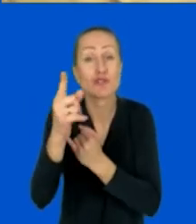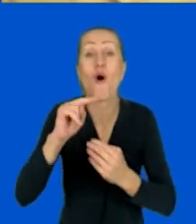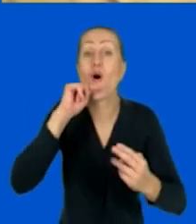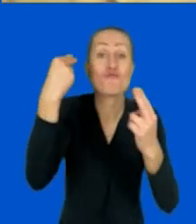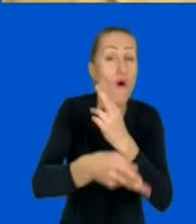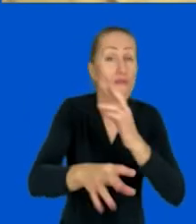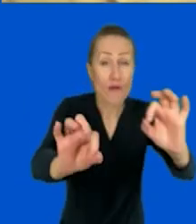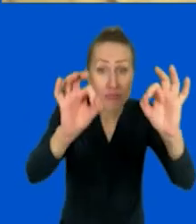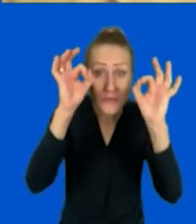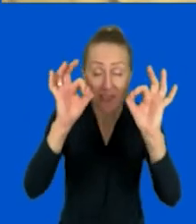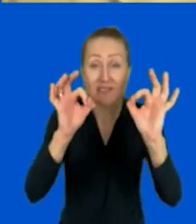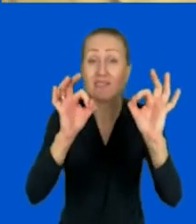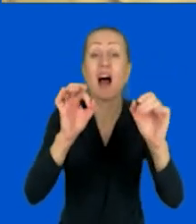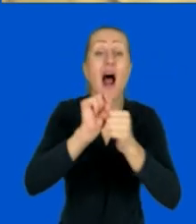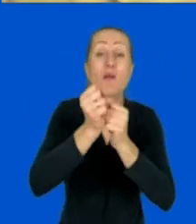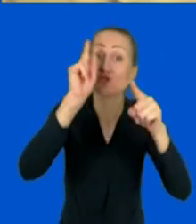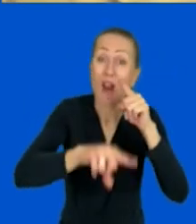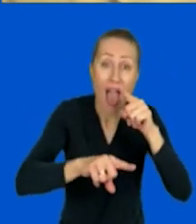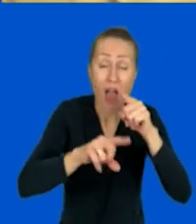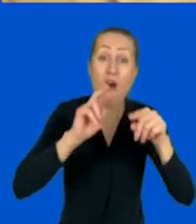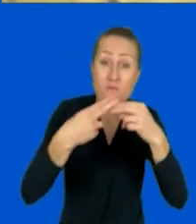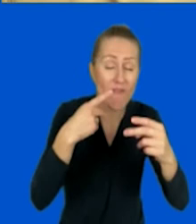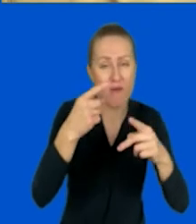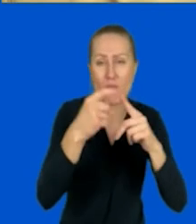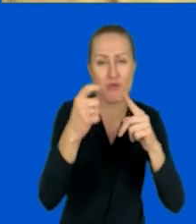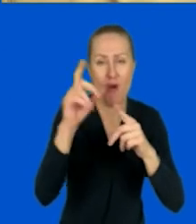to punkty się kasują. Uwaga. Zaczynamy.